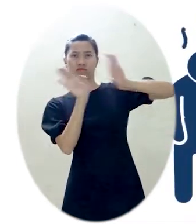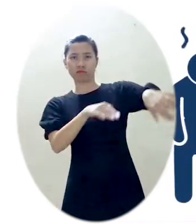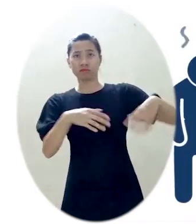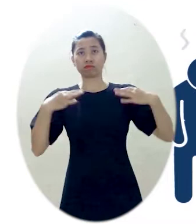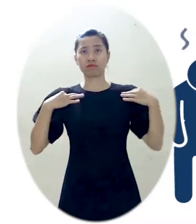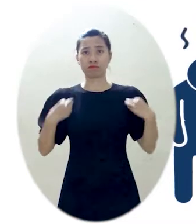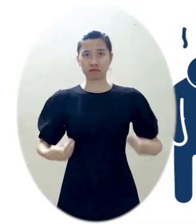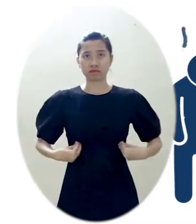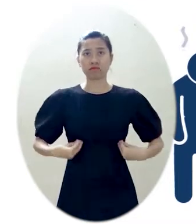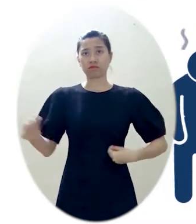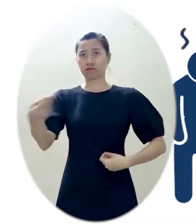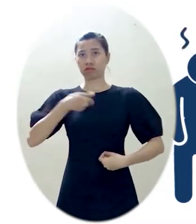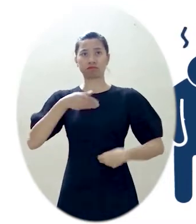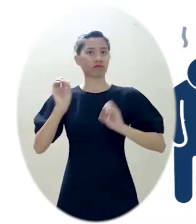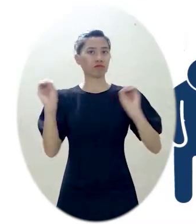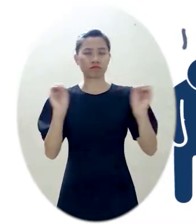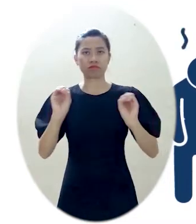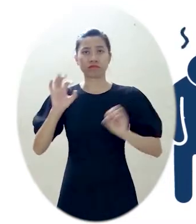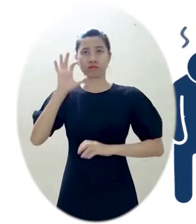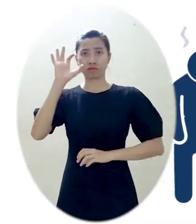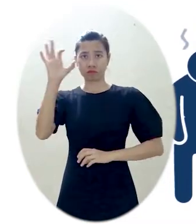cho hoặc hạn chế vệ sinh cá nhân